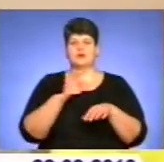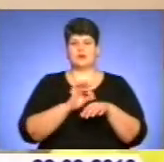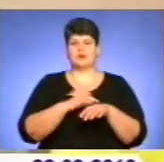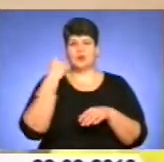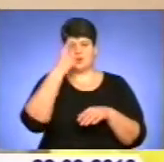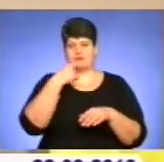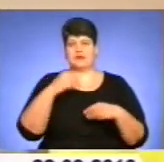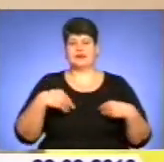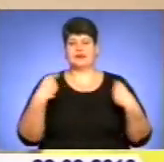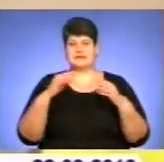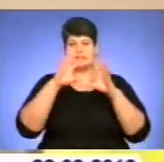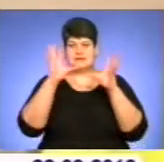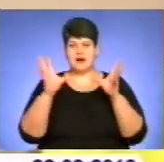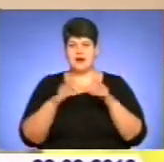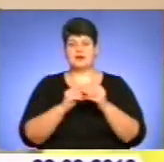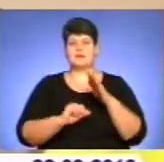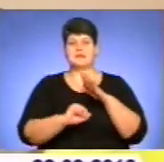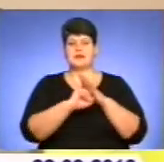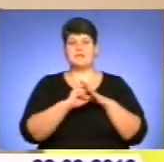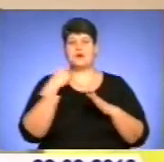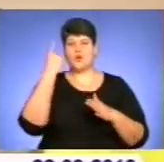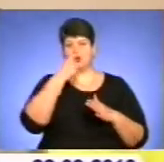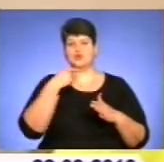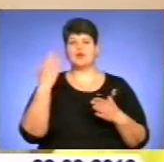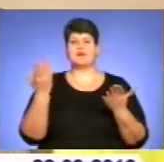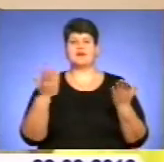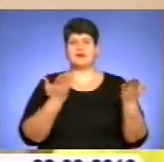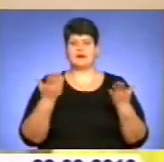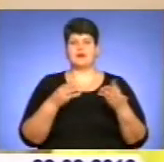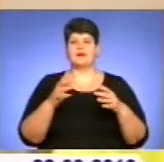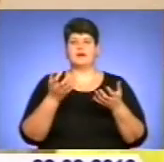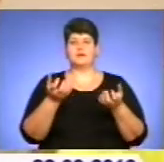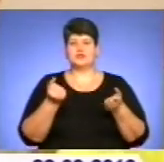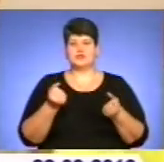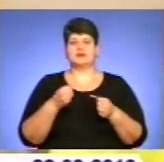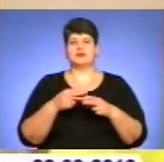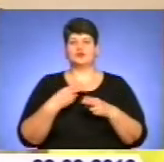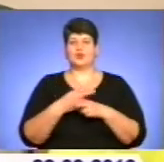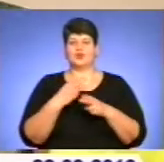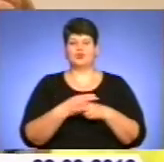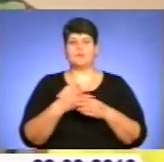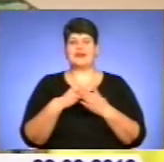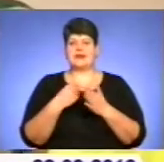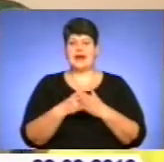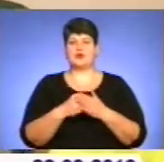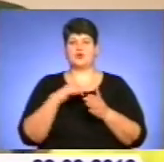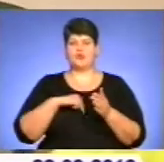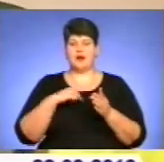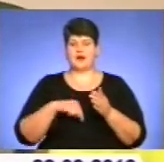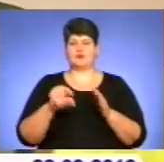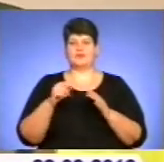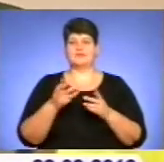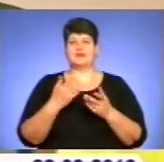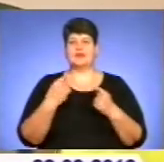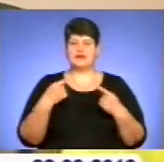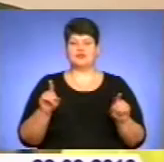надається на загальних підставах, тобто особа, яка понесла шкоду матеріальну, моральну, морального плану і іншого,